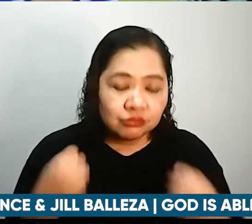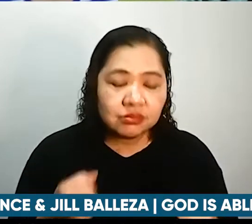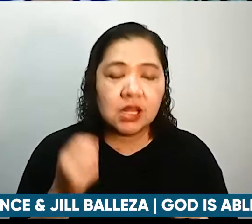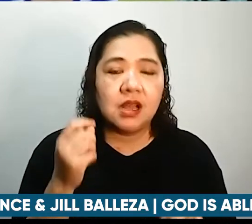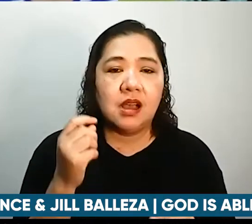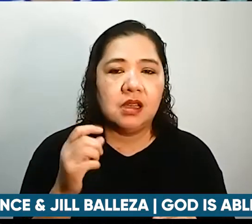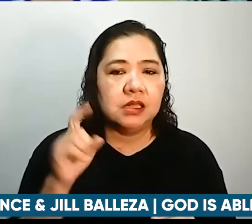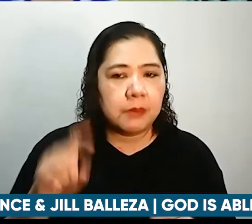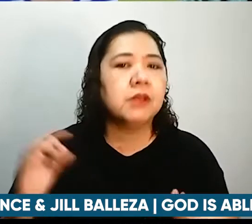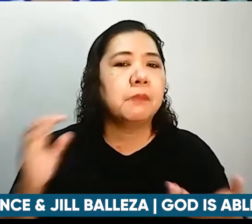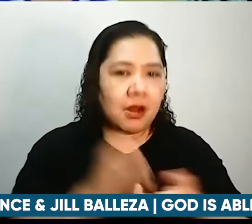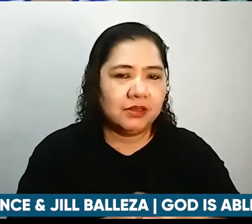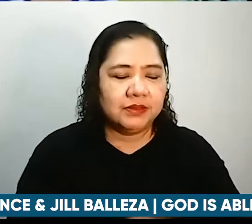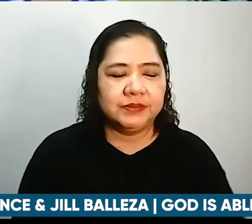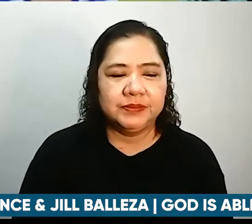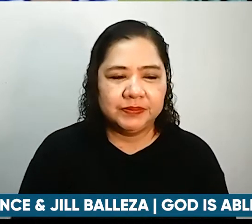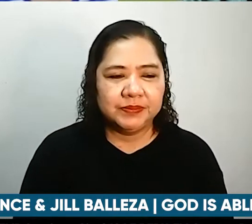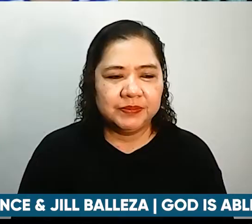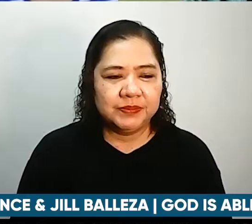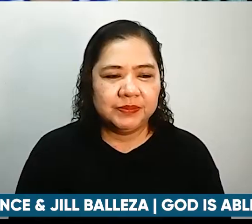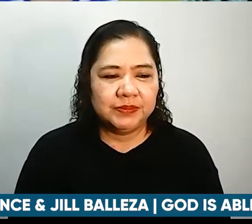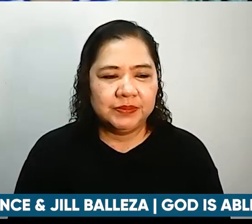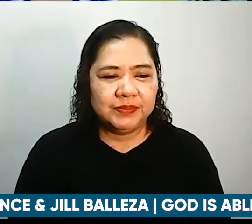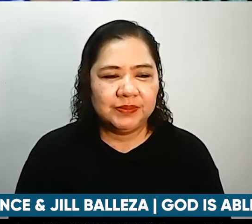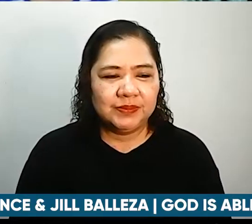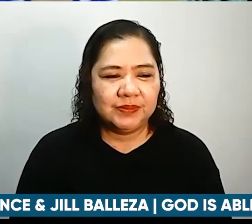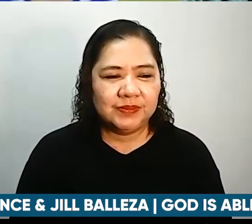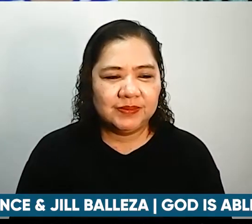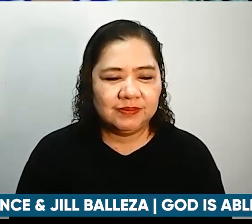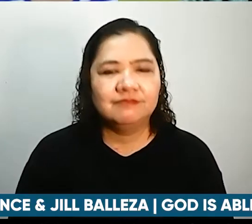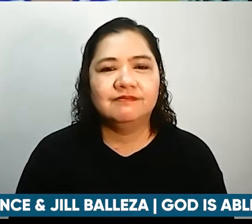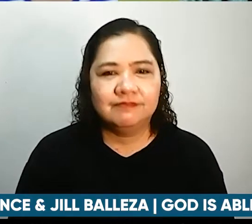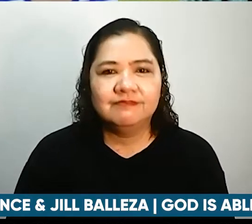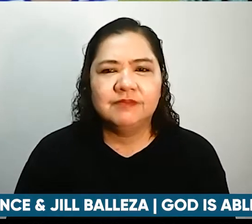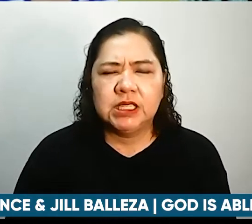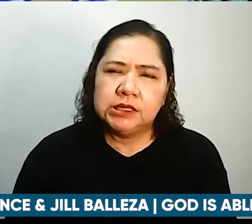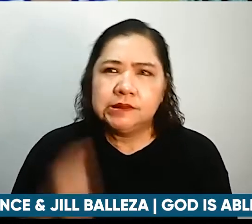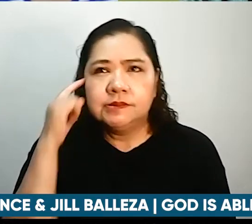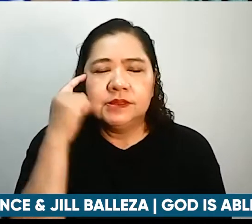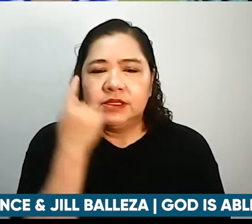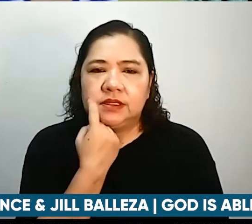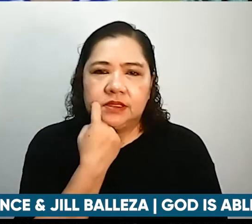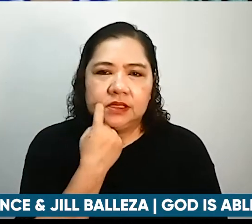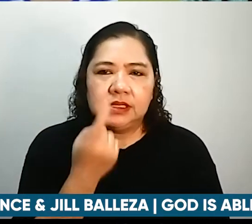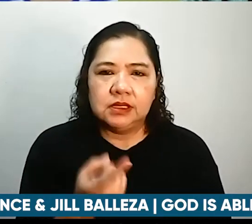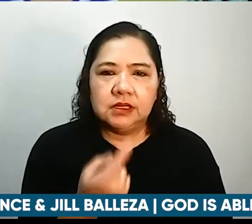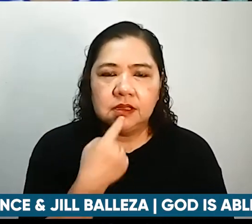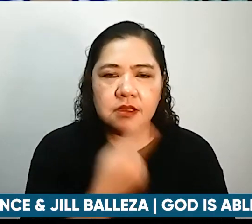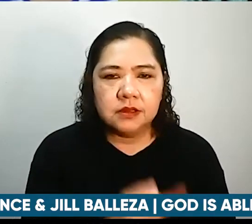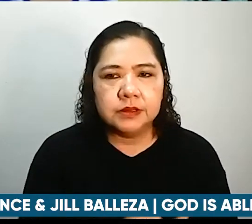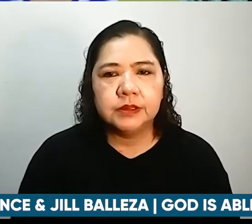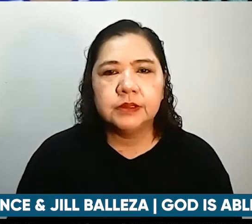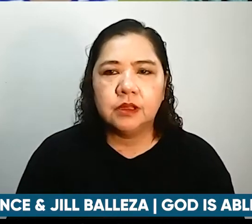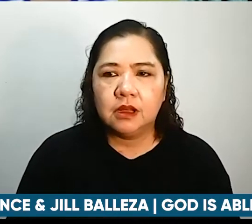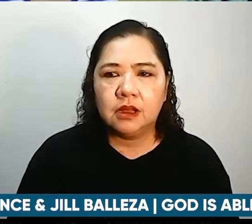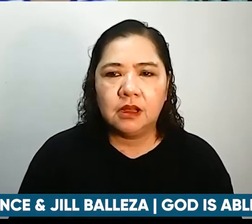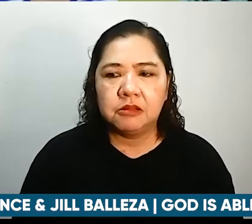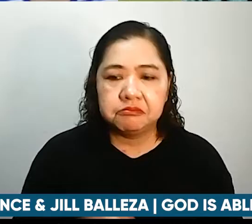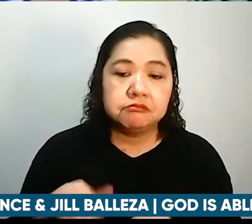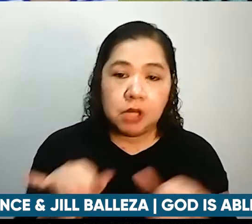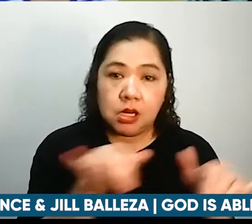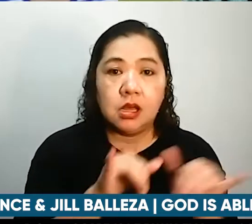ang totoo ako sa sinishare nila kanina na actually, napaisip ako na lahat naman tayo po, especially kapag hindi natin